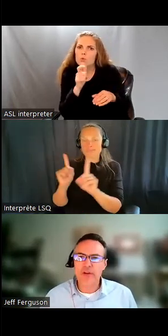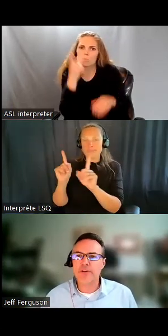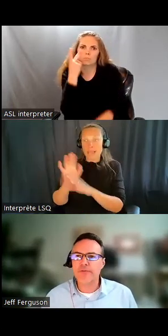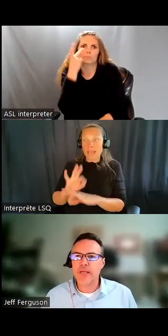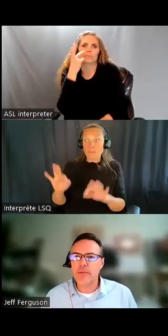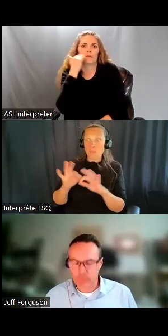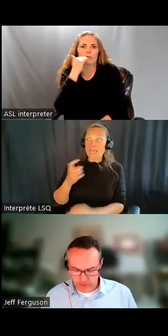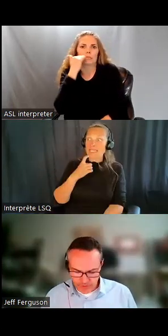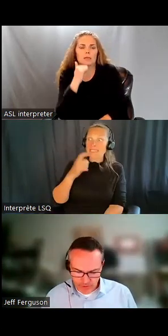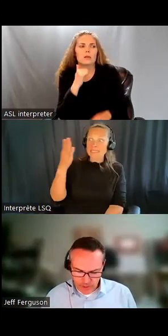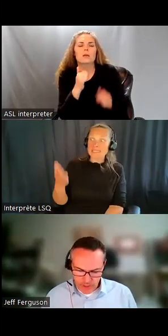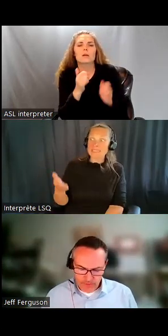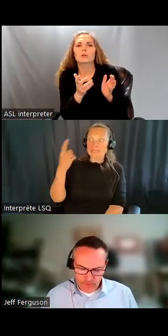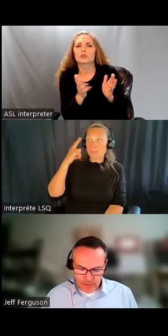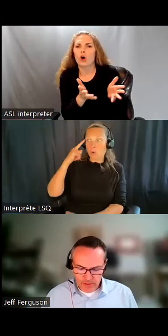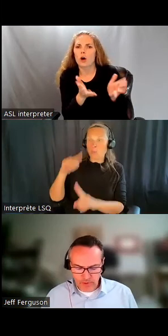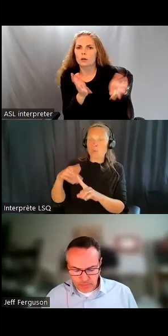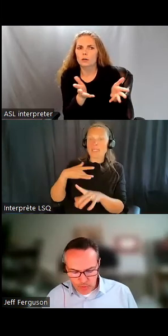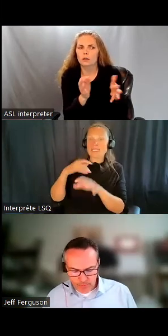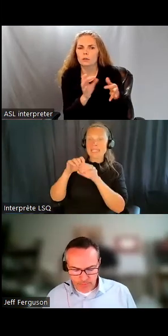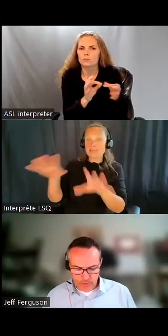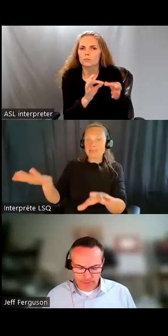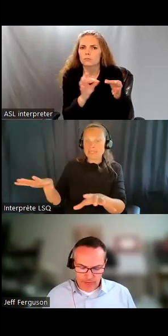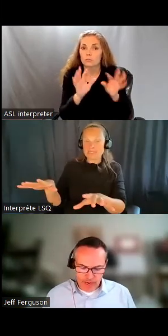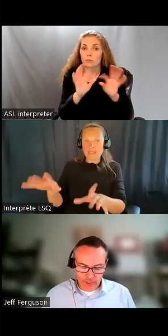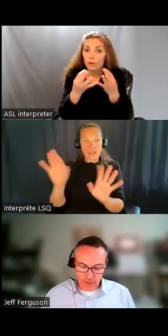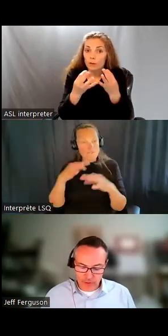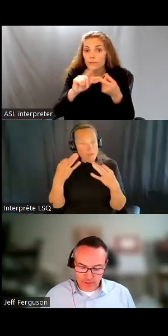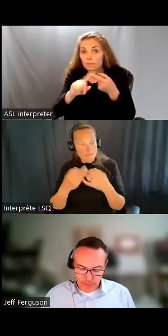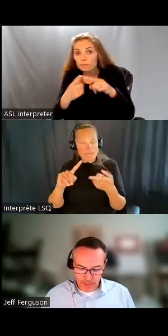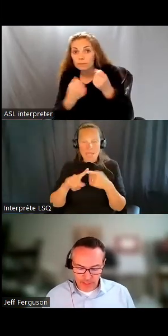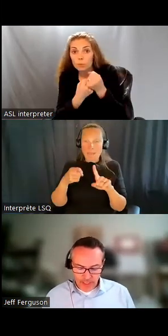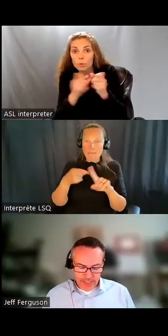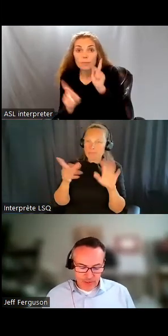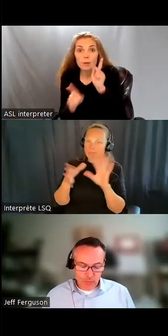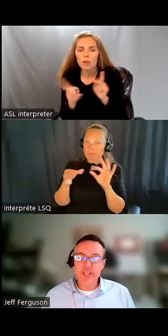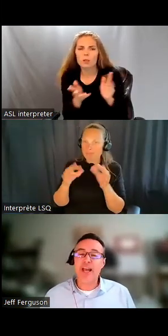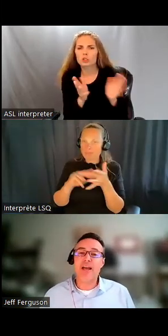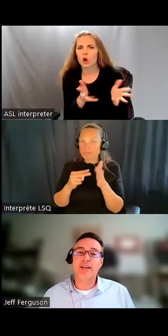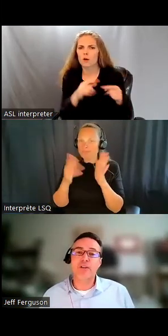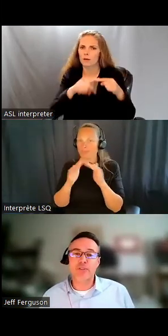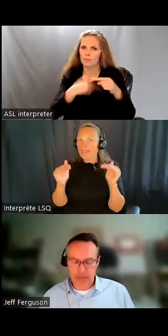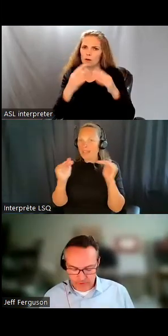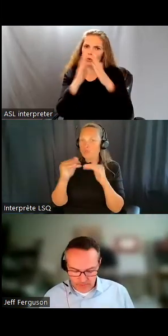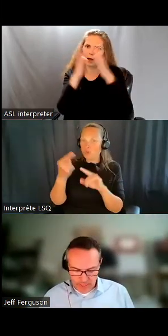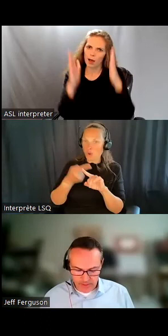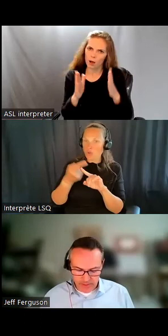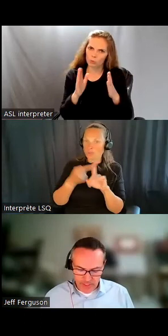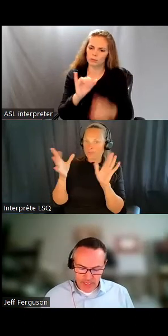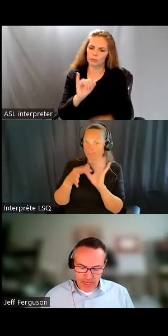pour sensibiliser, parler aux membres de votre famille et à vos amis par rapport à l'inclusivité du logement.